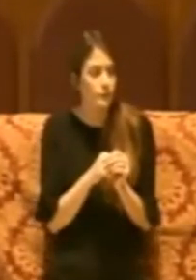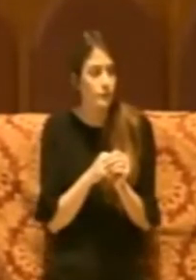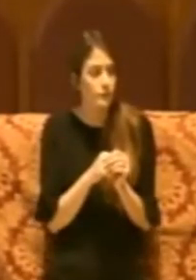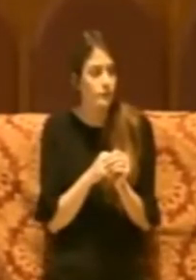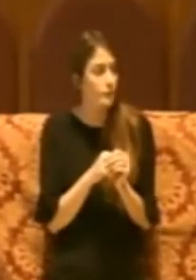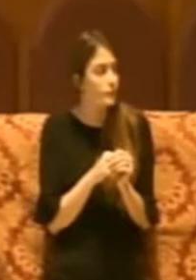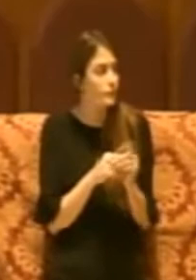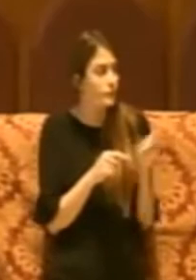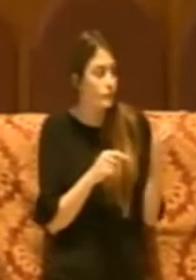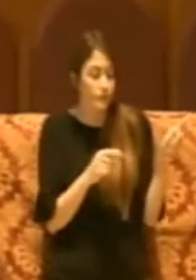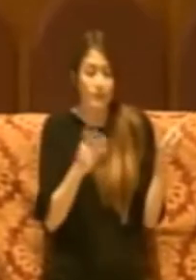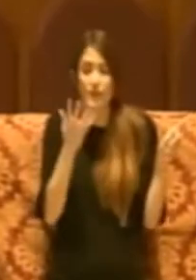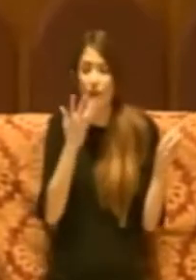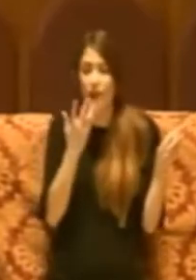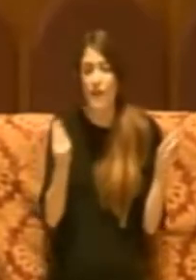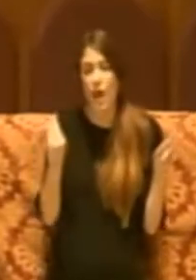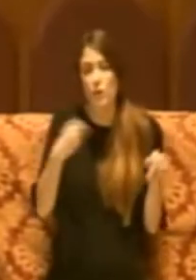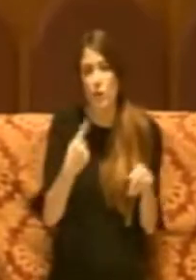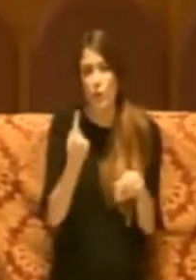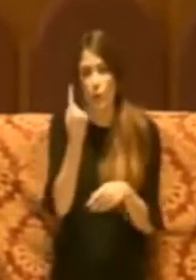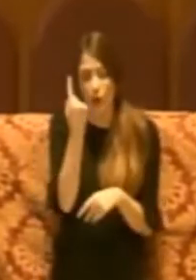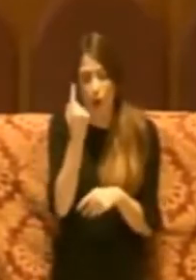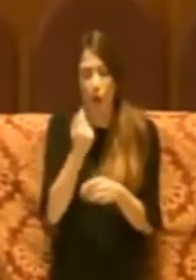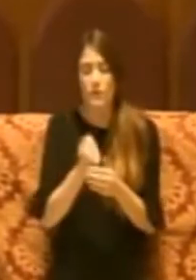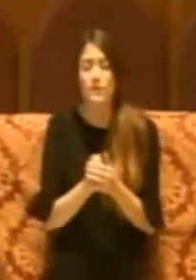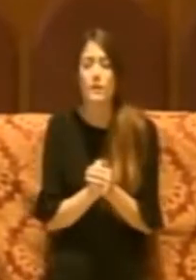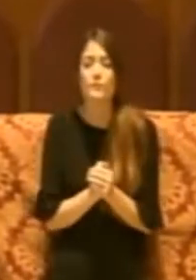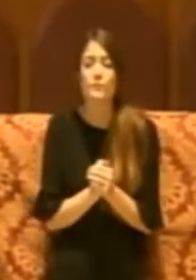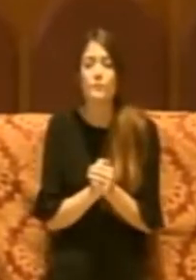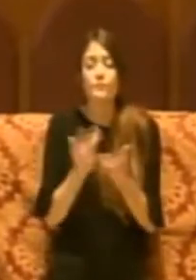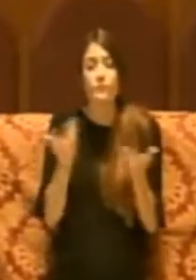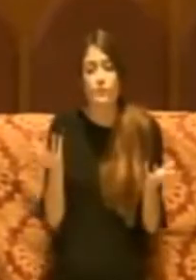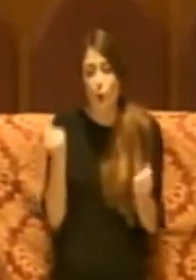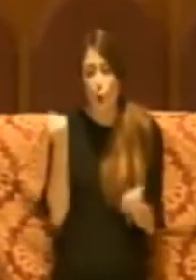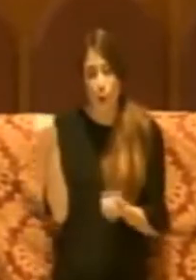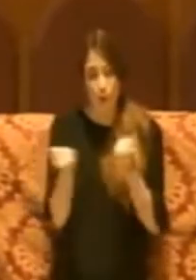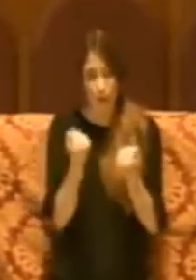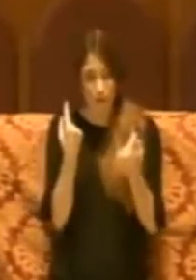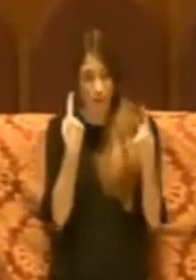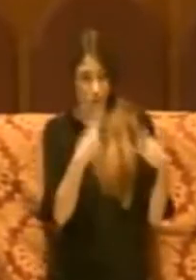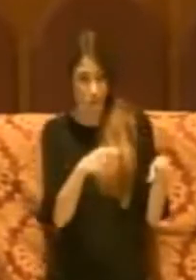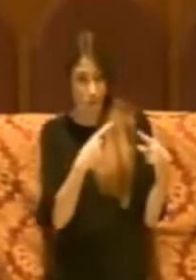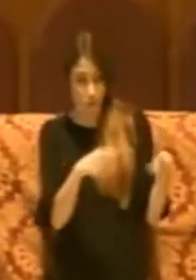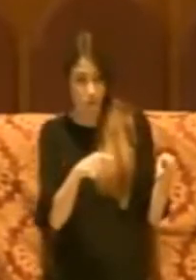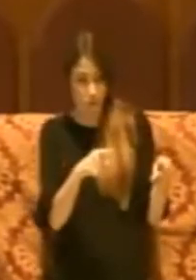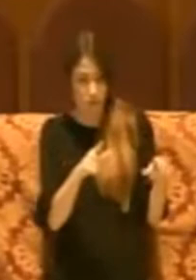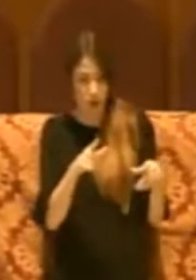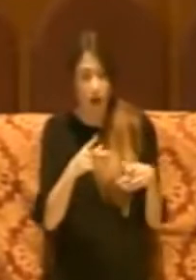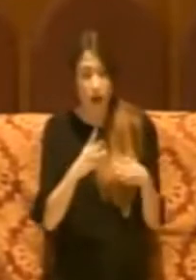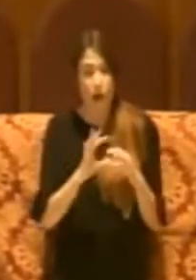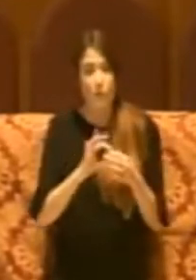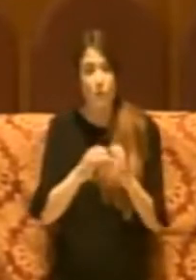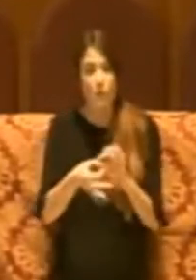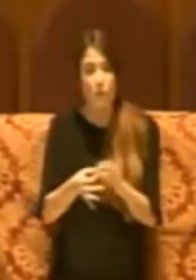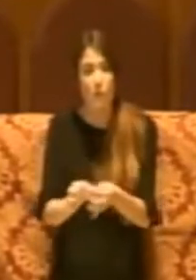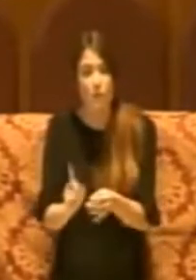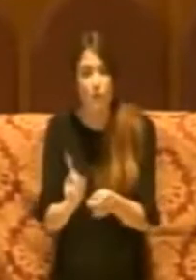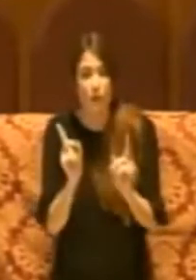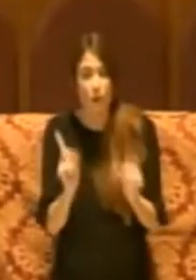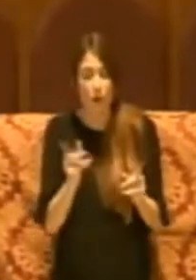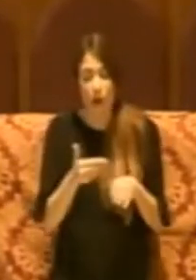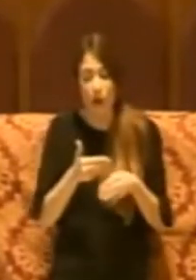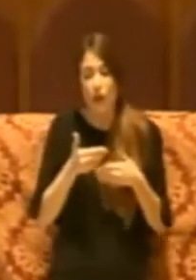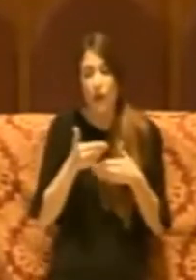Aggiungo un'altra cosa che questo comportamento ha provocato quello che giustamente è stato detto vale a dire il